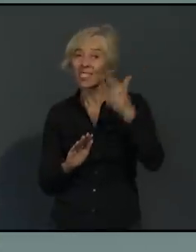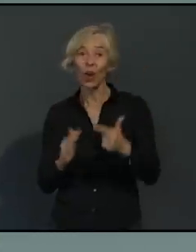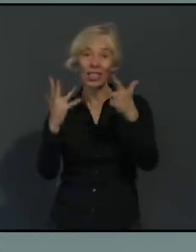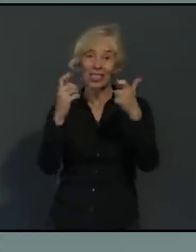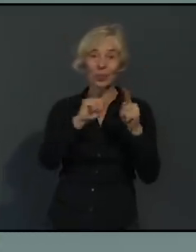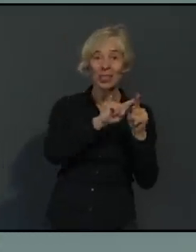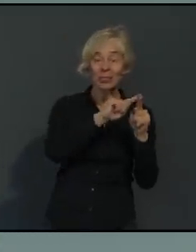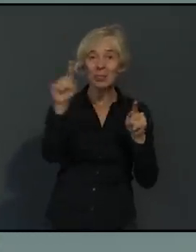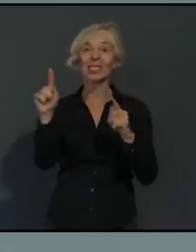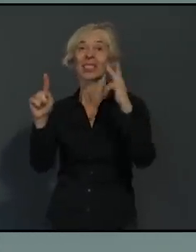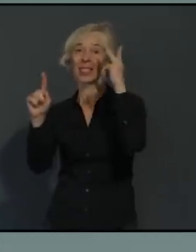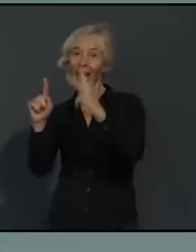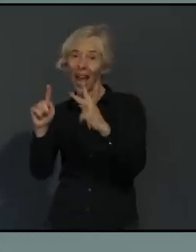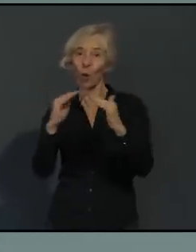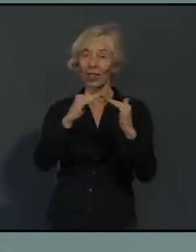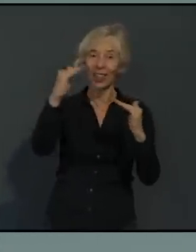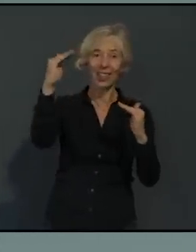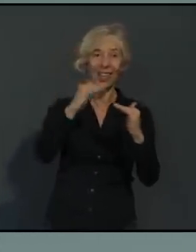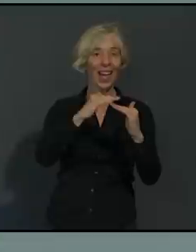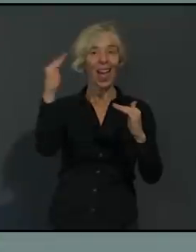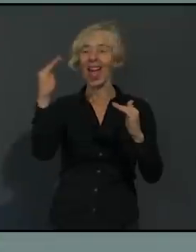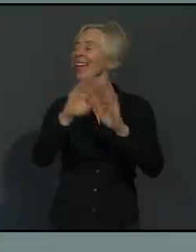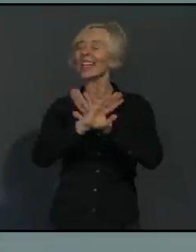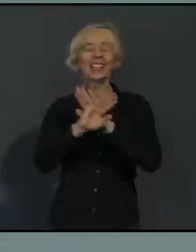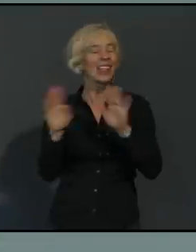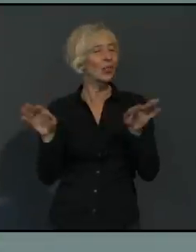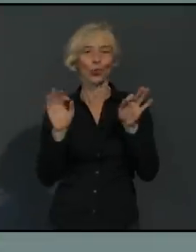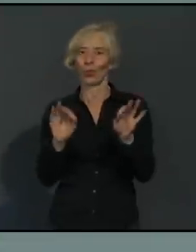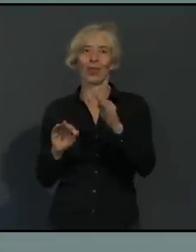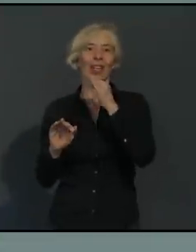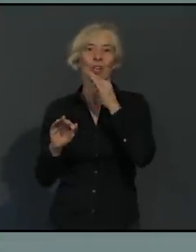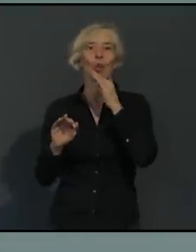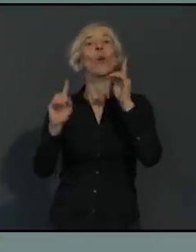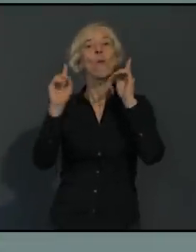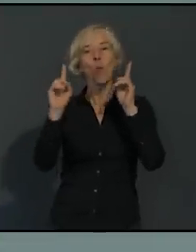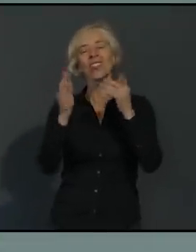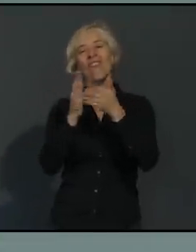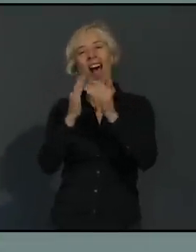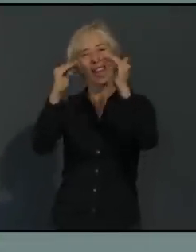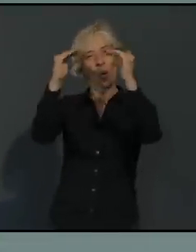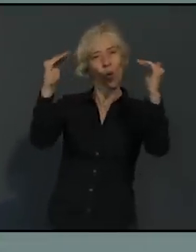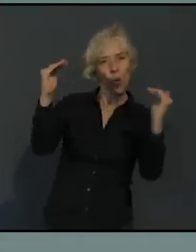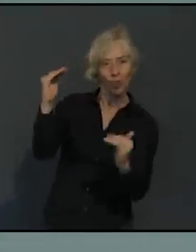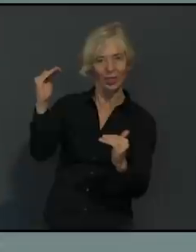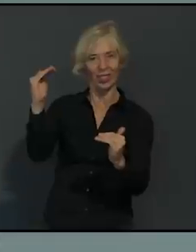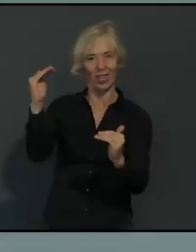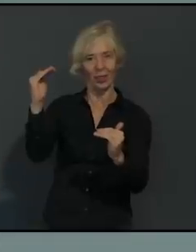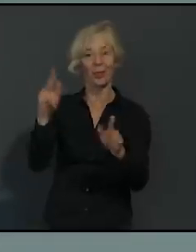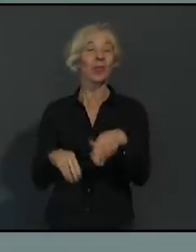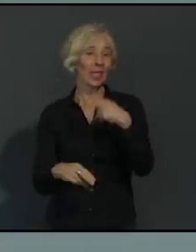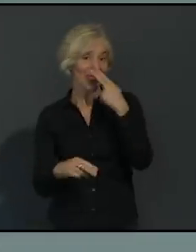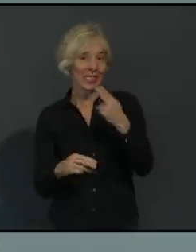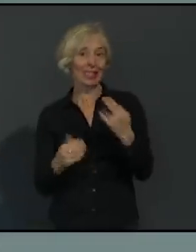wir müssen mit den Werten nach unten. Die Zuwachsrate hier in der Stadt Augsburg liegt so ungefähr bei 0,88.